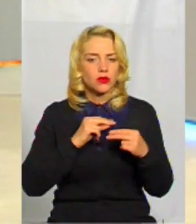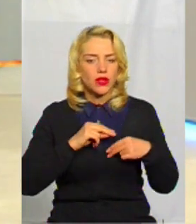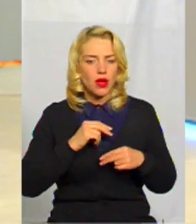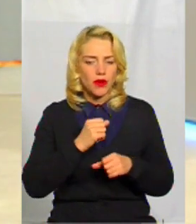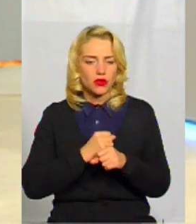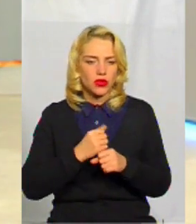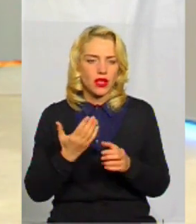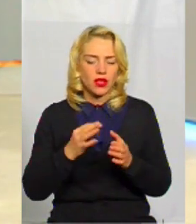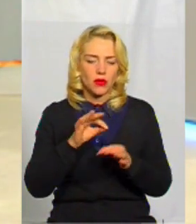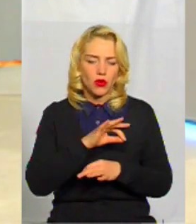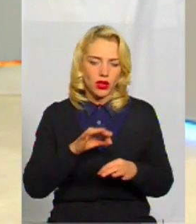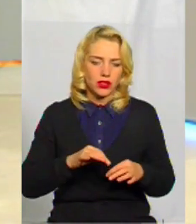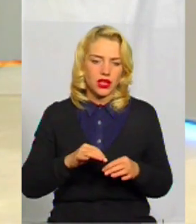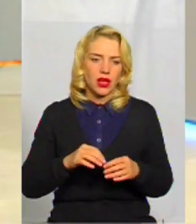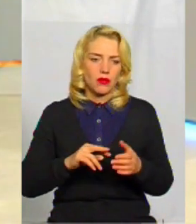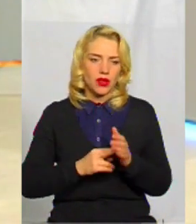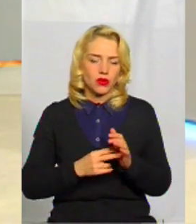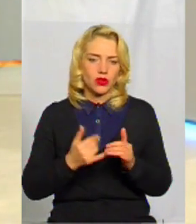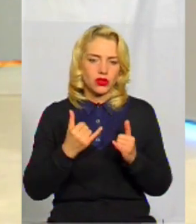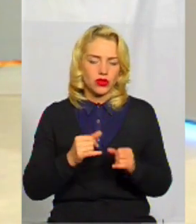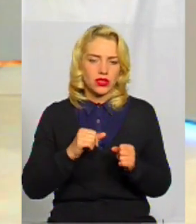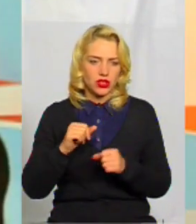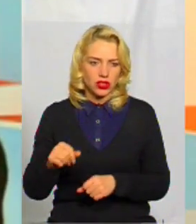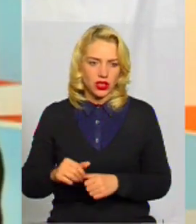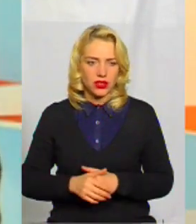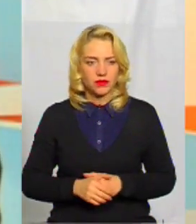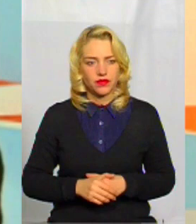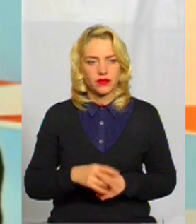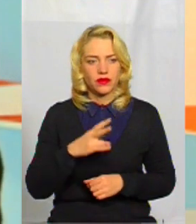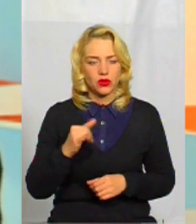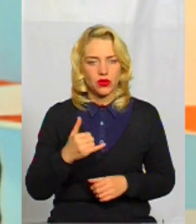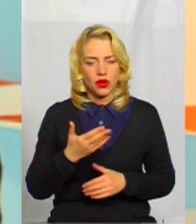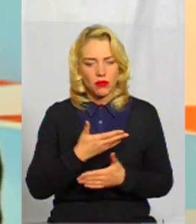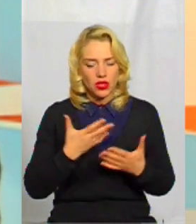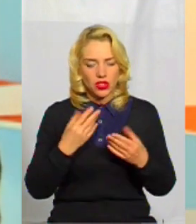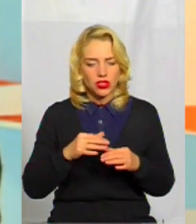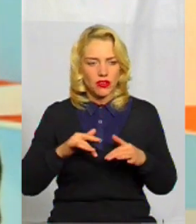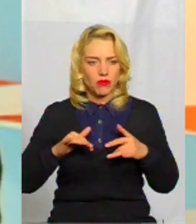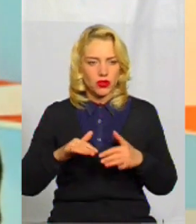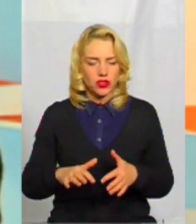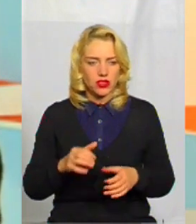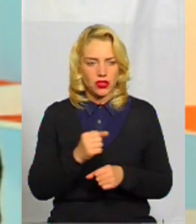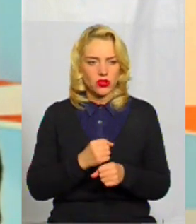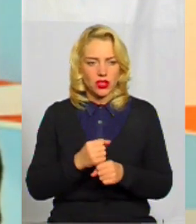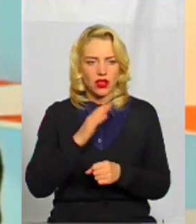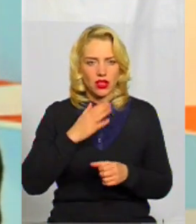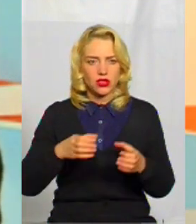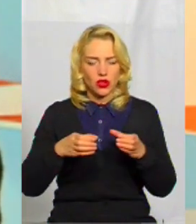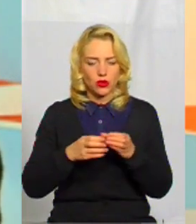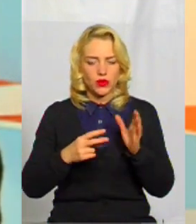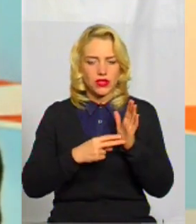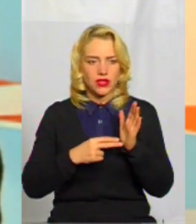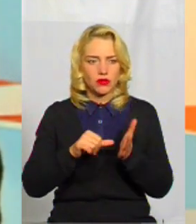плануєте завтра захищати? Якщо можливо, про це сьогодні вже говорите. Ну, ми в процесі розробки. Наша група, яка справляється з семи